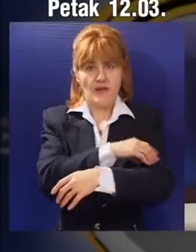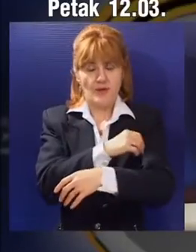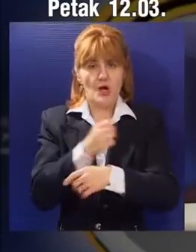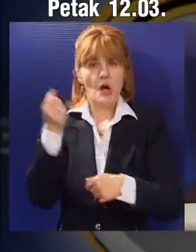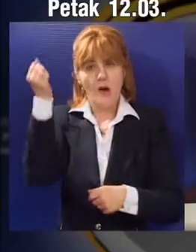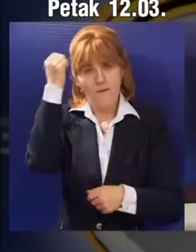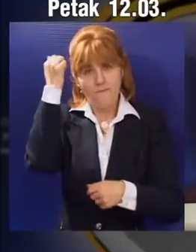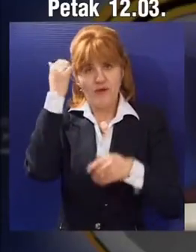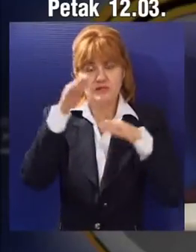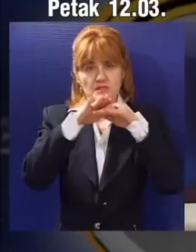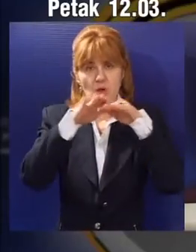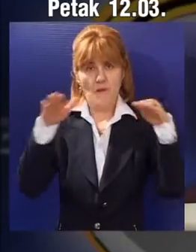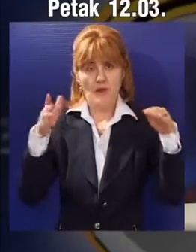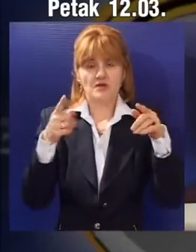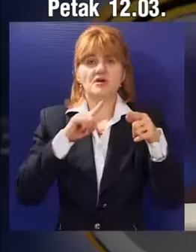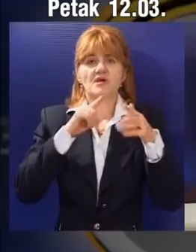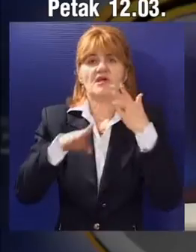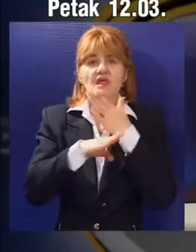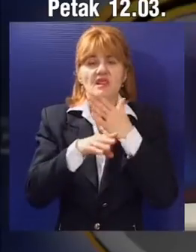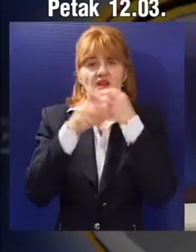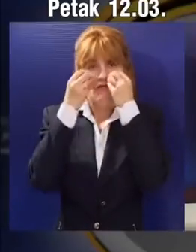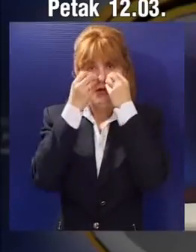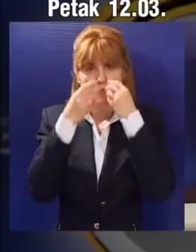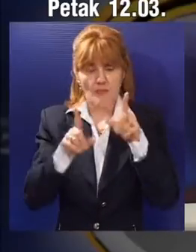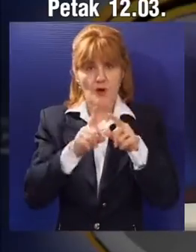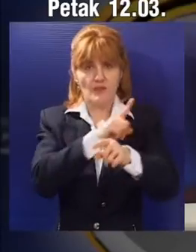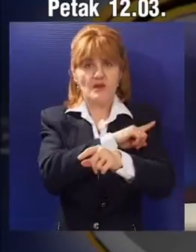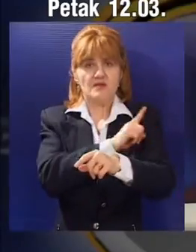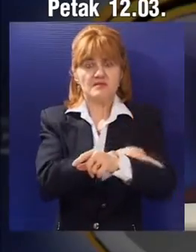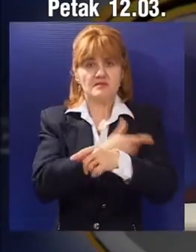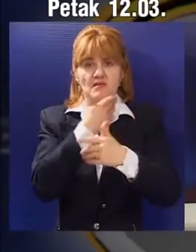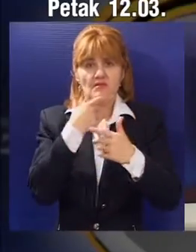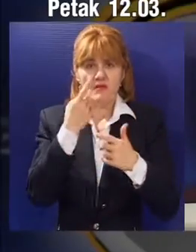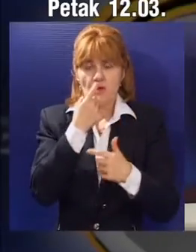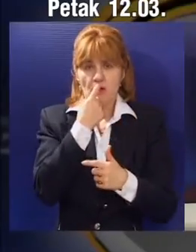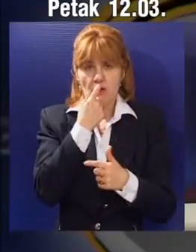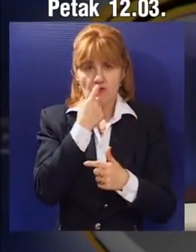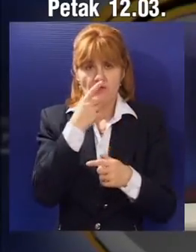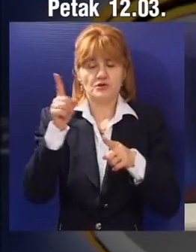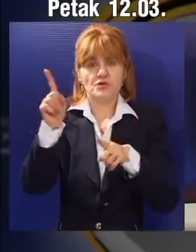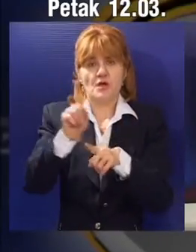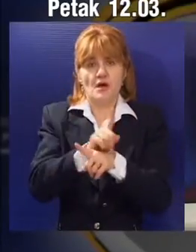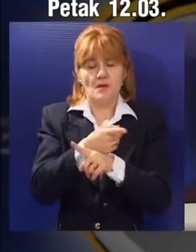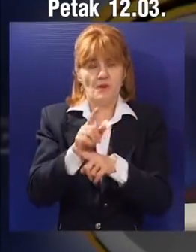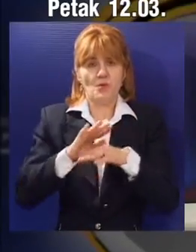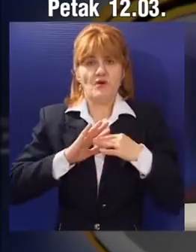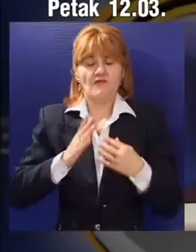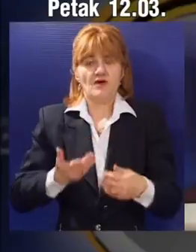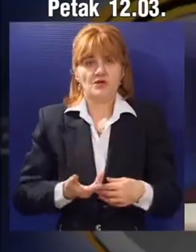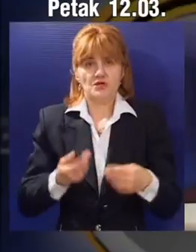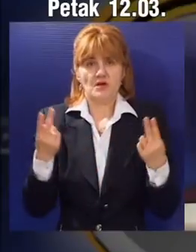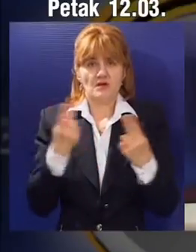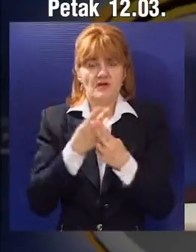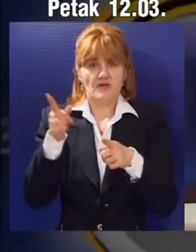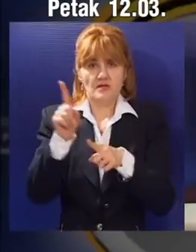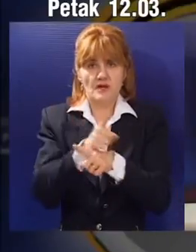Betonska ploča na kojoj se nalazi drvena konstrukcija je propala, a armatura korodirana. Sanacija i adaptacija ženskog štranda